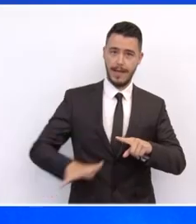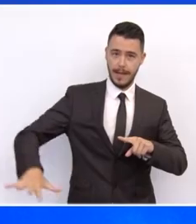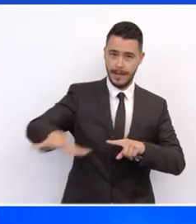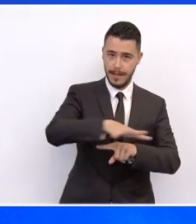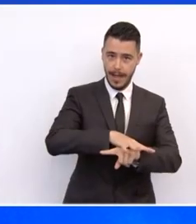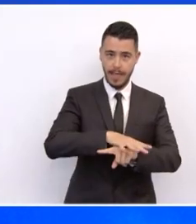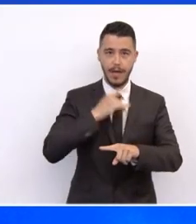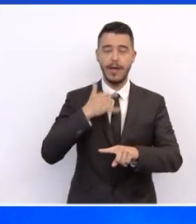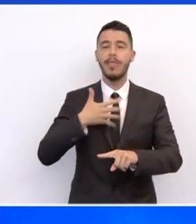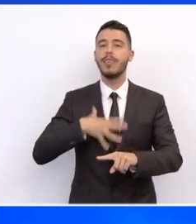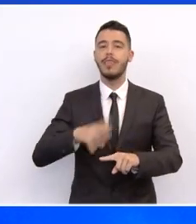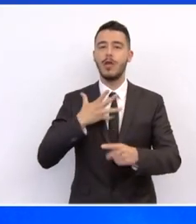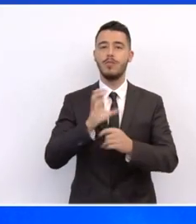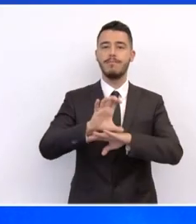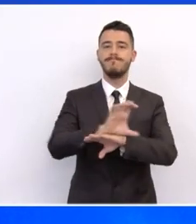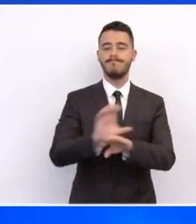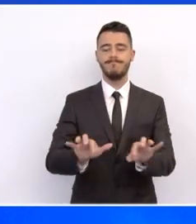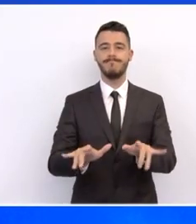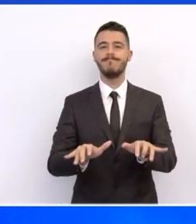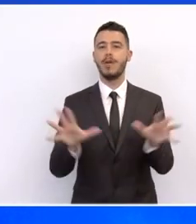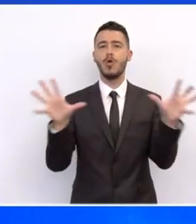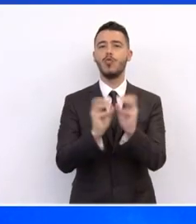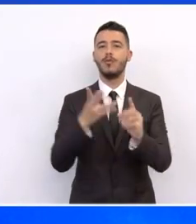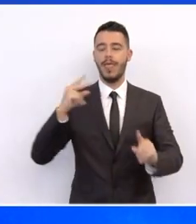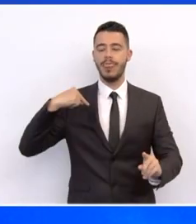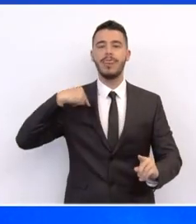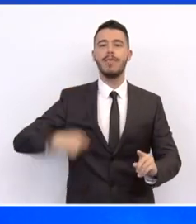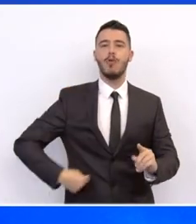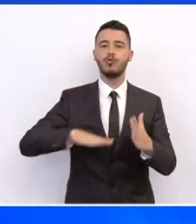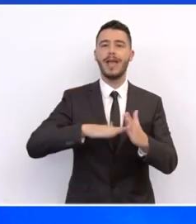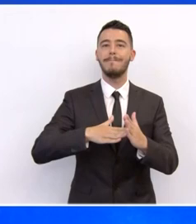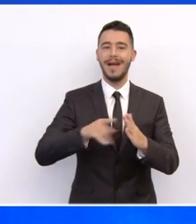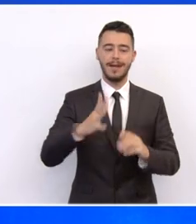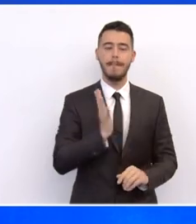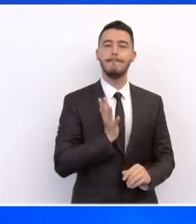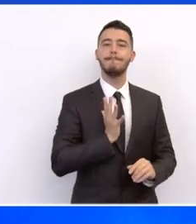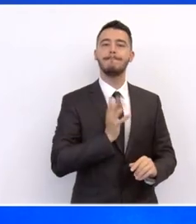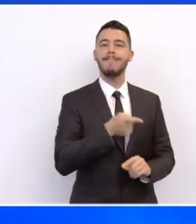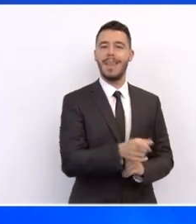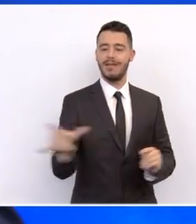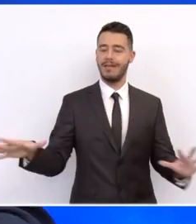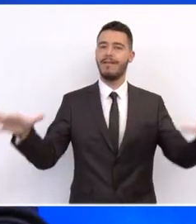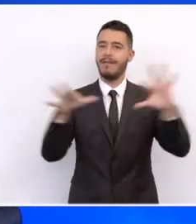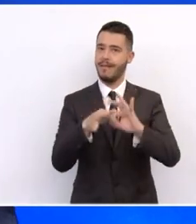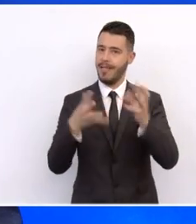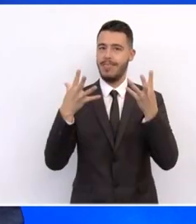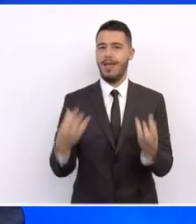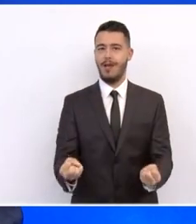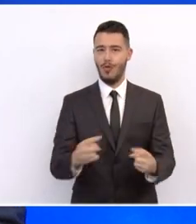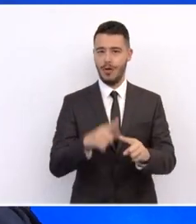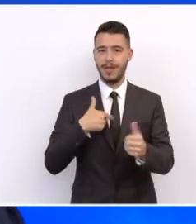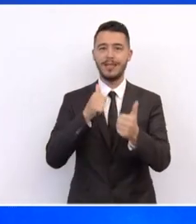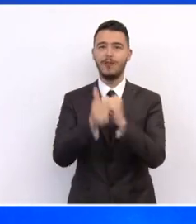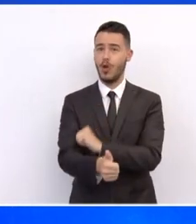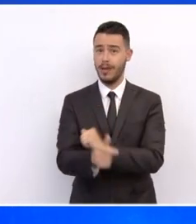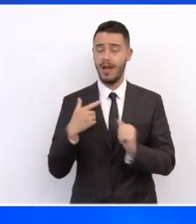Ένα πληροφοριακό σύστημα για τη διαχείριση συναλλαγών της δημόσιας διοίκησης με τους πολίτες και τις επιχειρήσεις. Επίσης, επενδύσεις